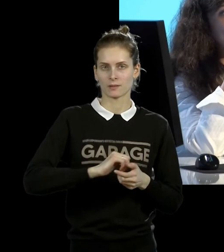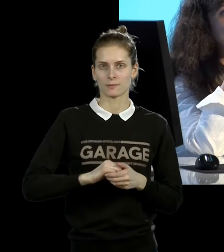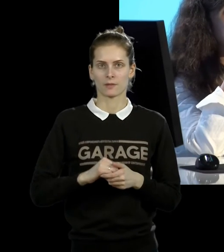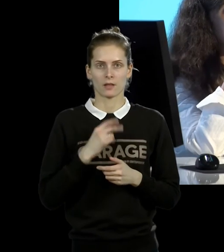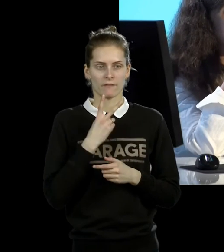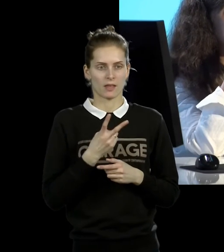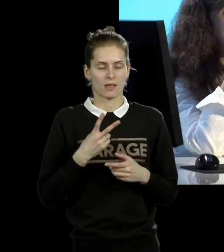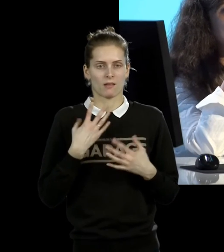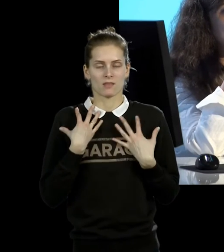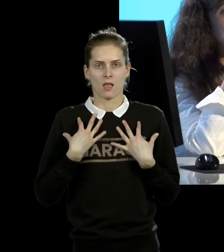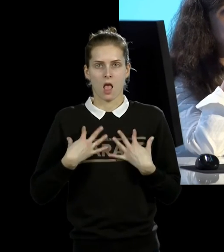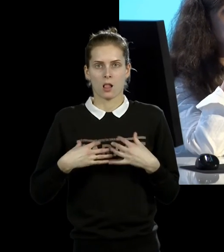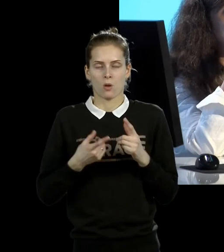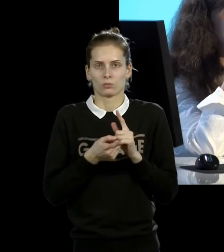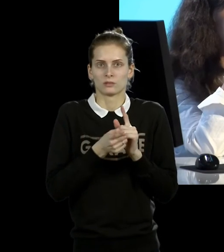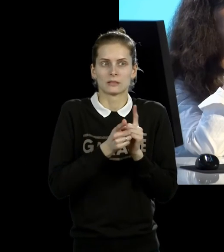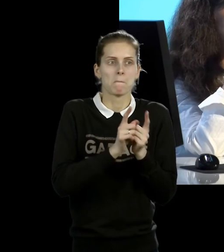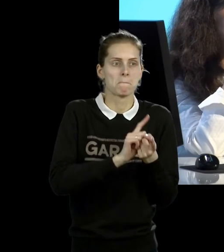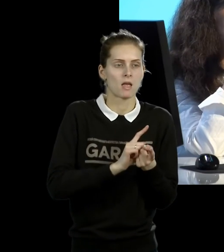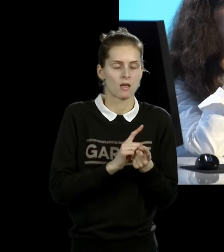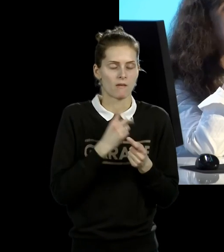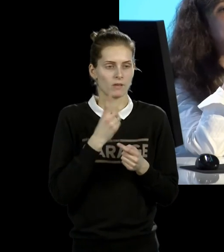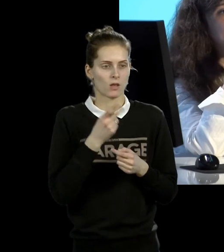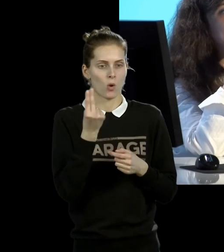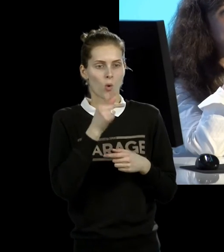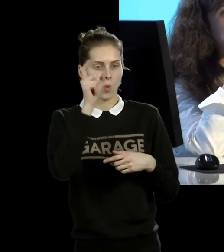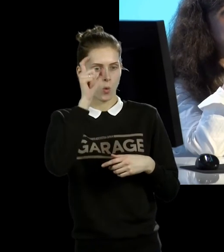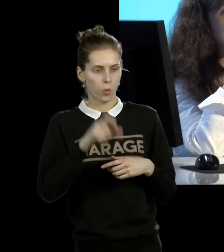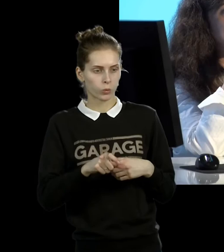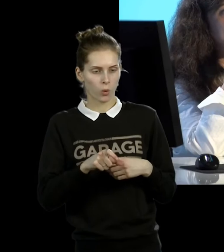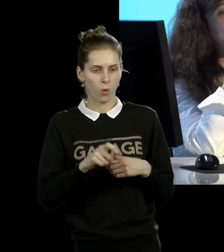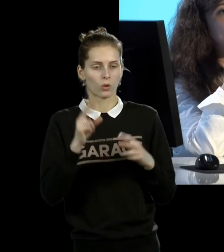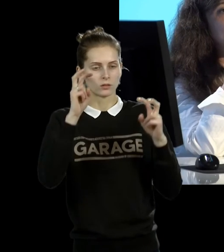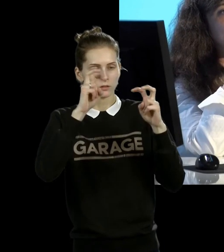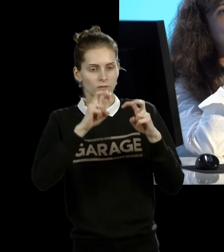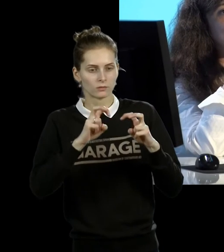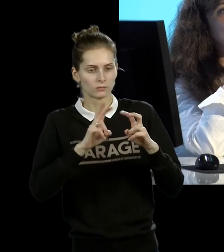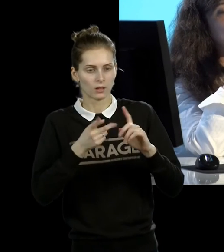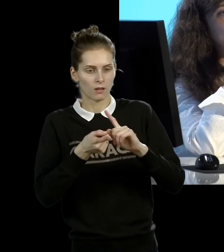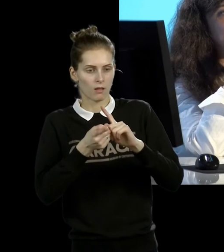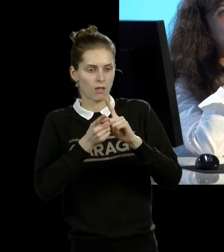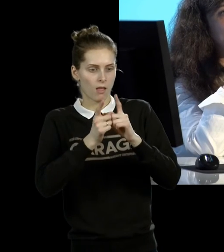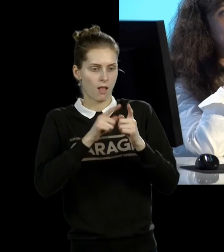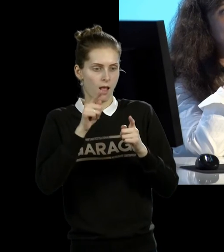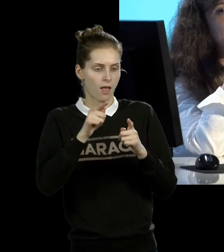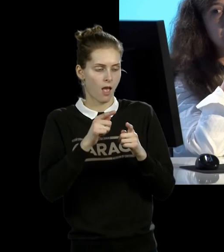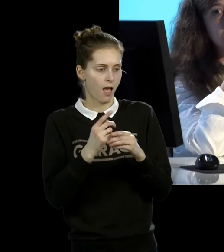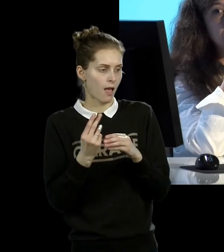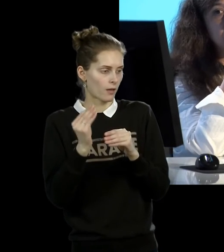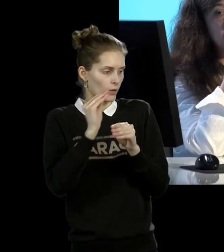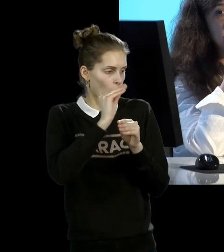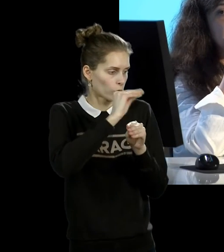Тело художника и художник в данном случае перестает быть предметом исследования, он скорее становится инструментом исследования.